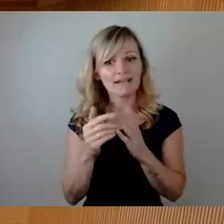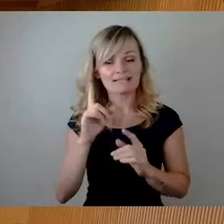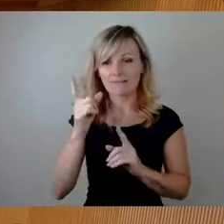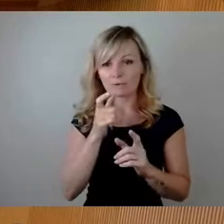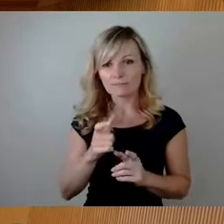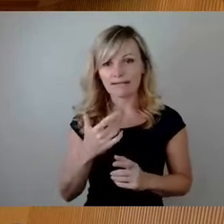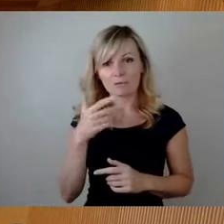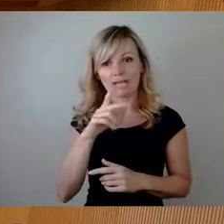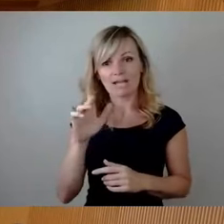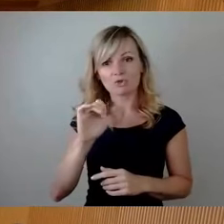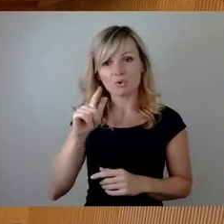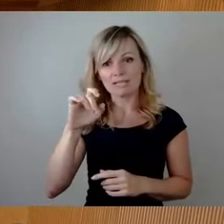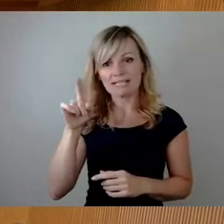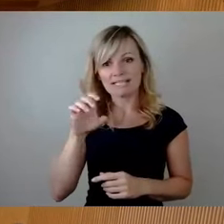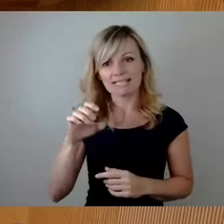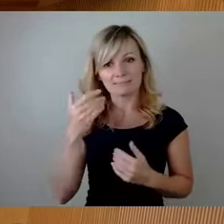bitte.